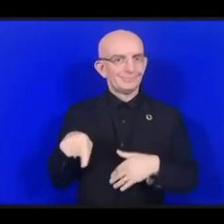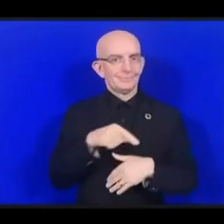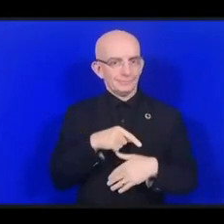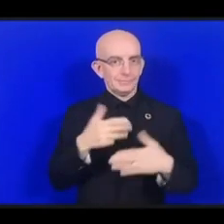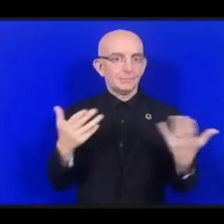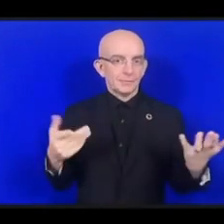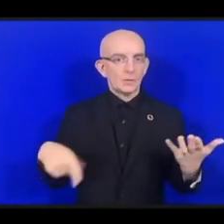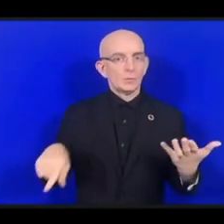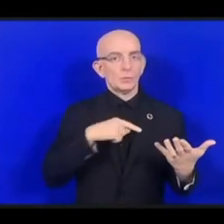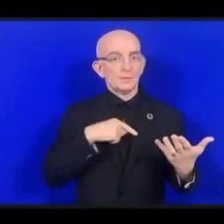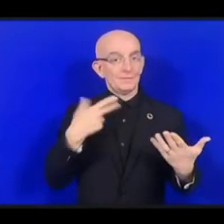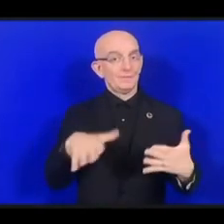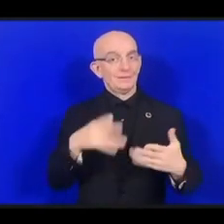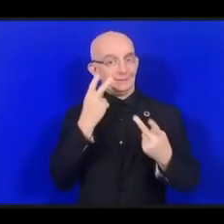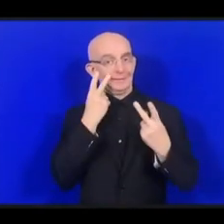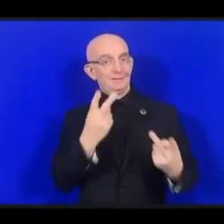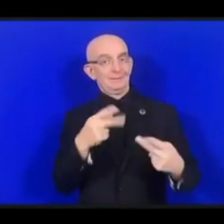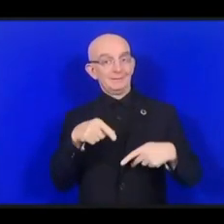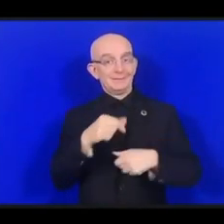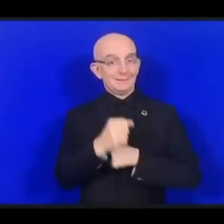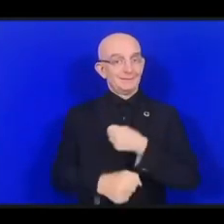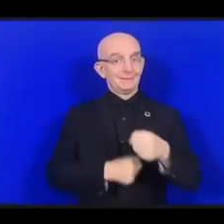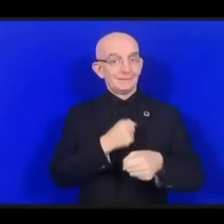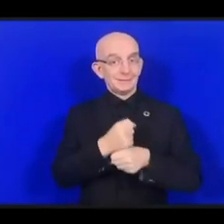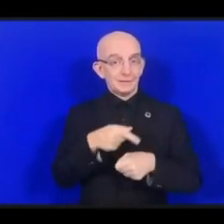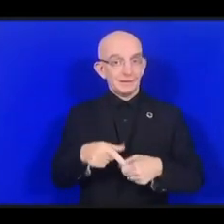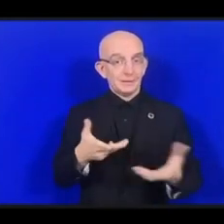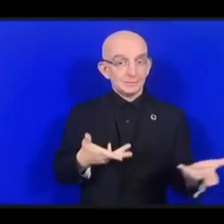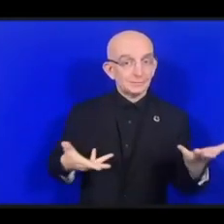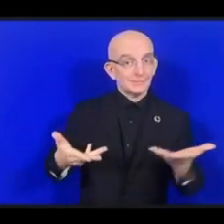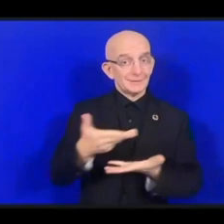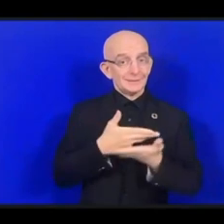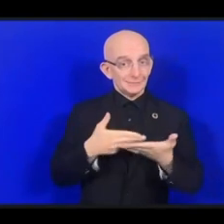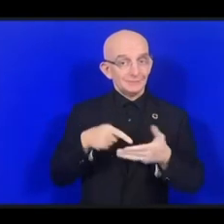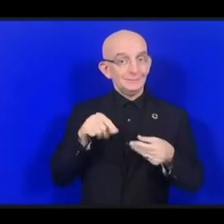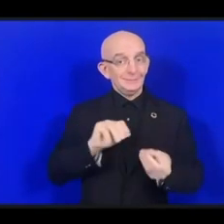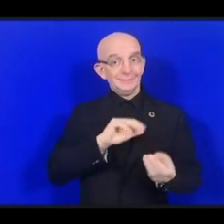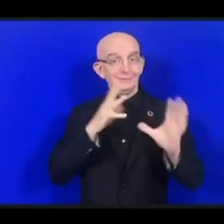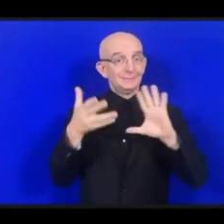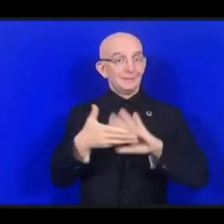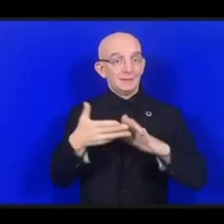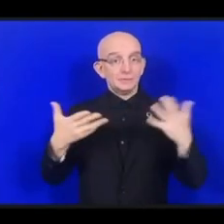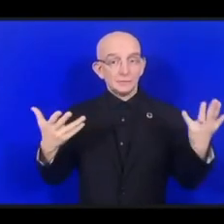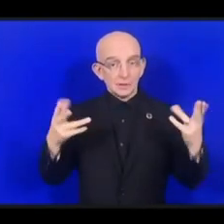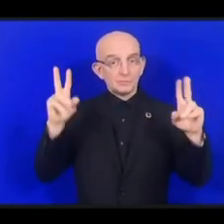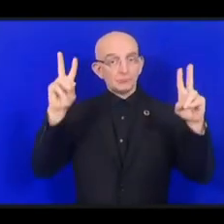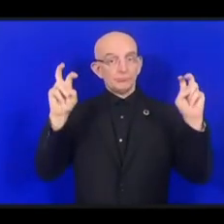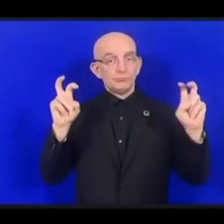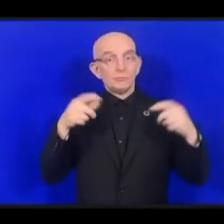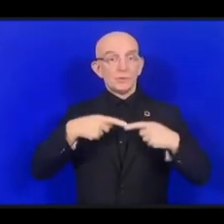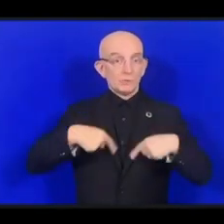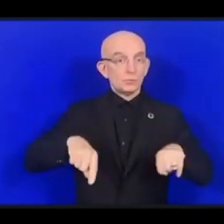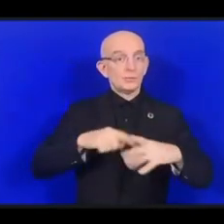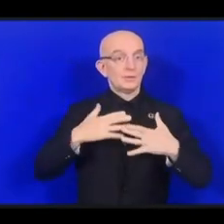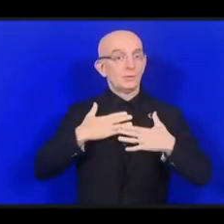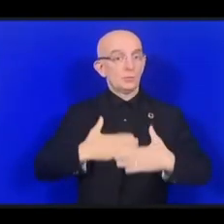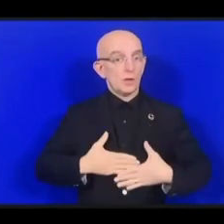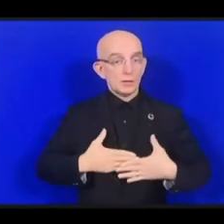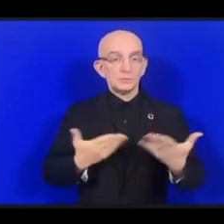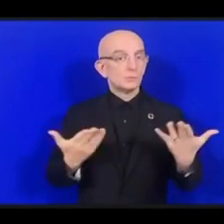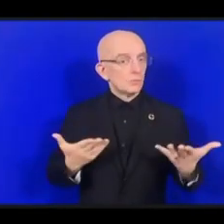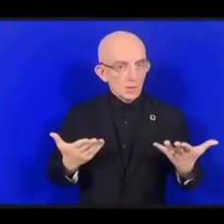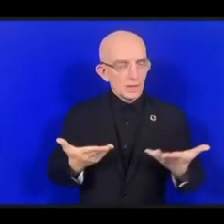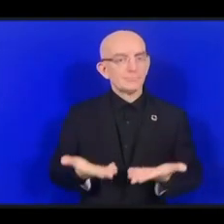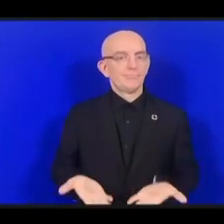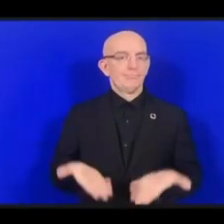делать все возможное, чтобы бороться с стоящими перед нами вызовами. Тем не